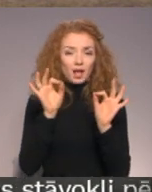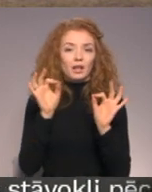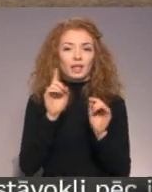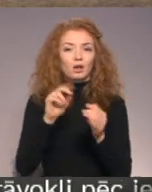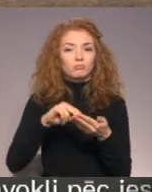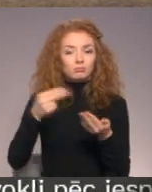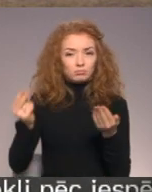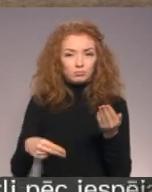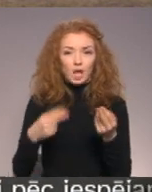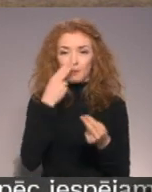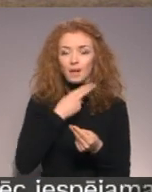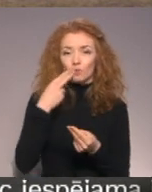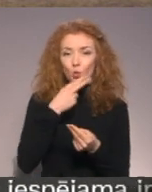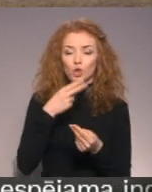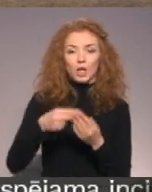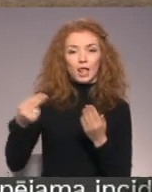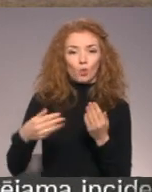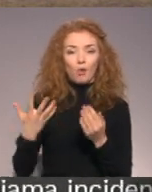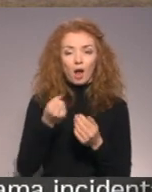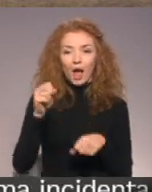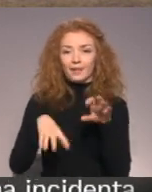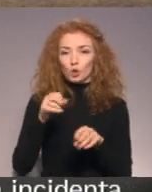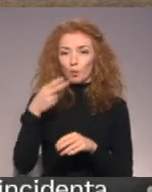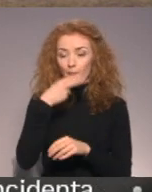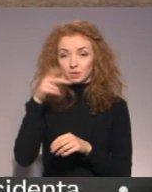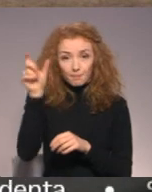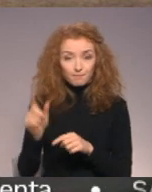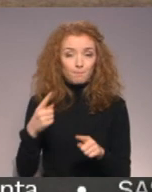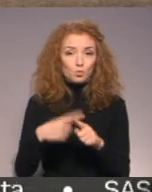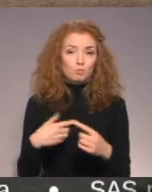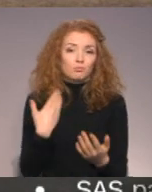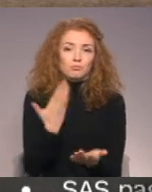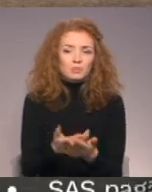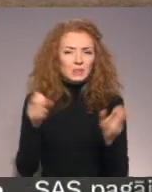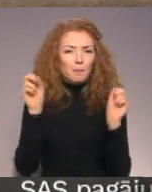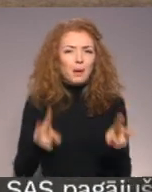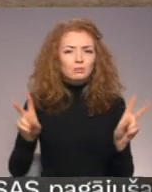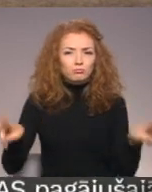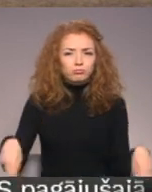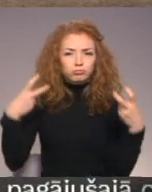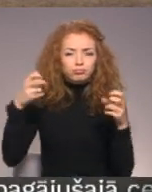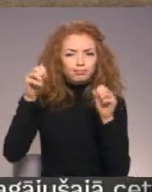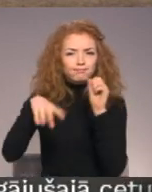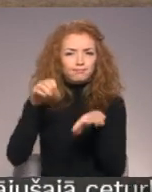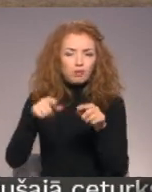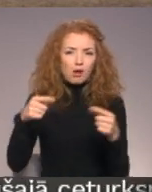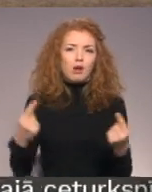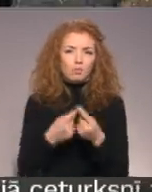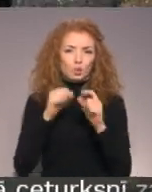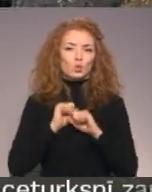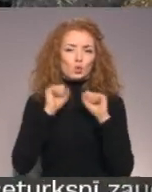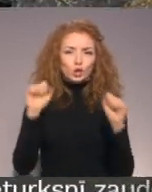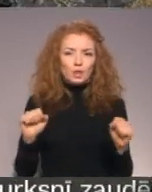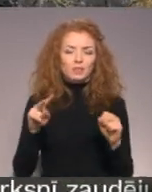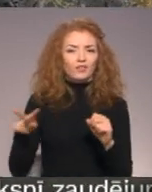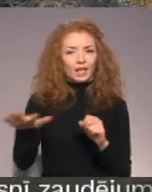apsainiekošanas līgumus ar atkritumu apsainiekotājiem, kas piedāvā arī noteikts kontēnerus, kas atbilst visām drošības prasībām, visām vides